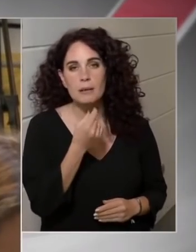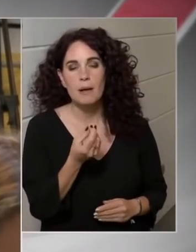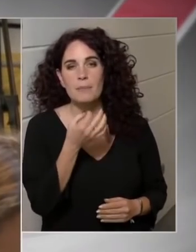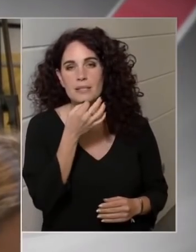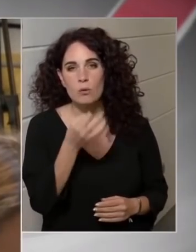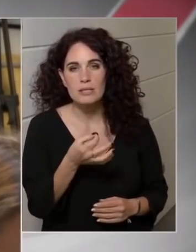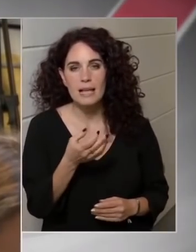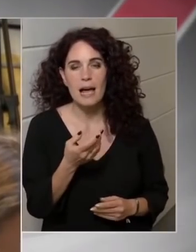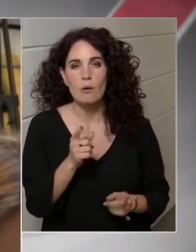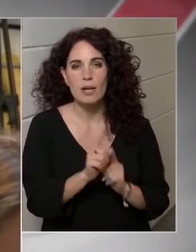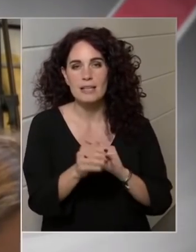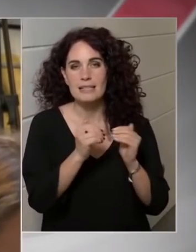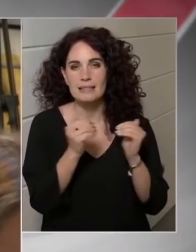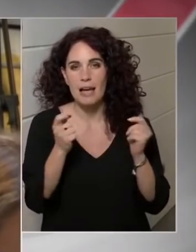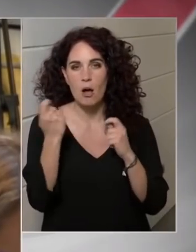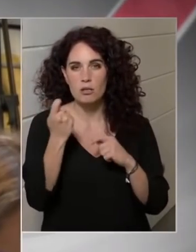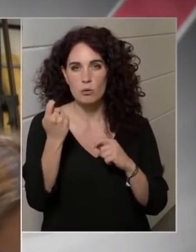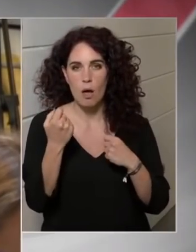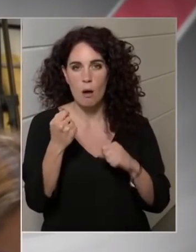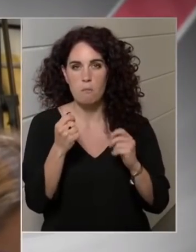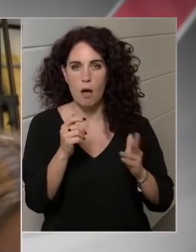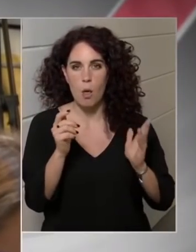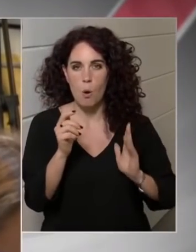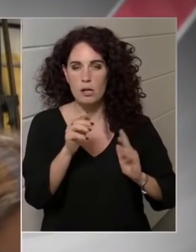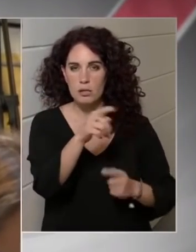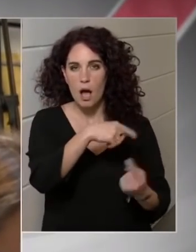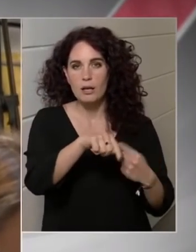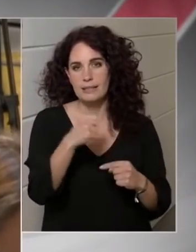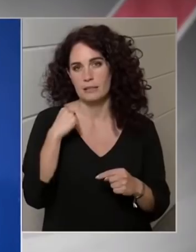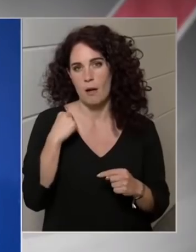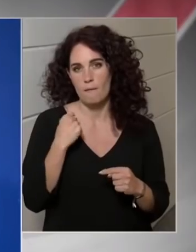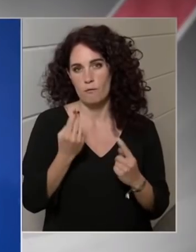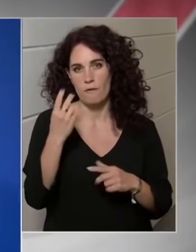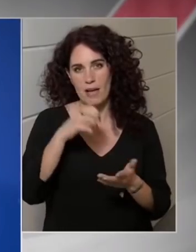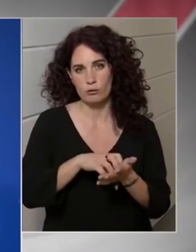szinten harcol egymással a baloldal, hogy tegnap elmaradt a fővárosi közgyűlés?